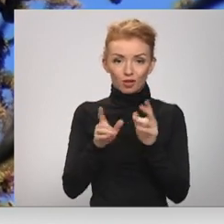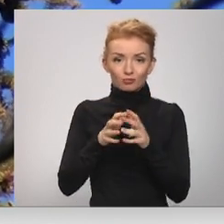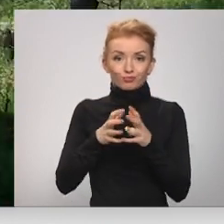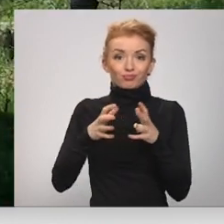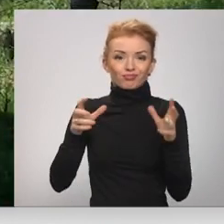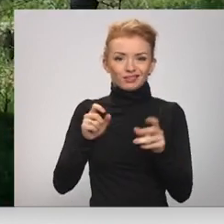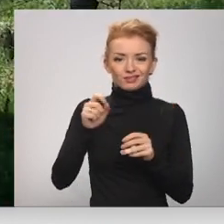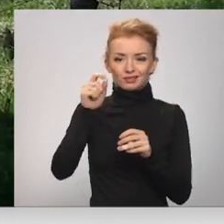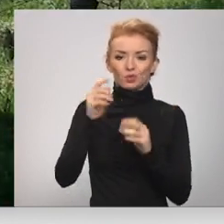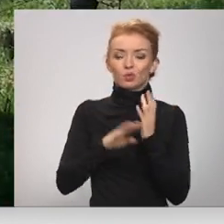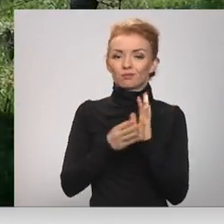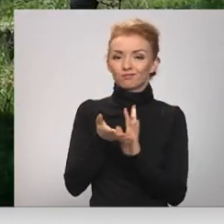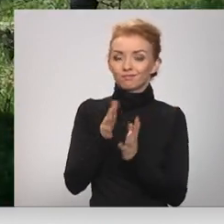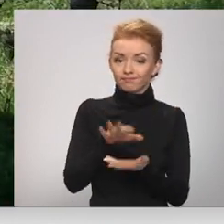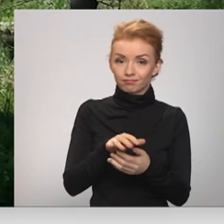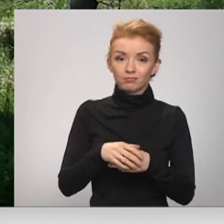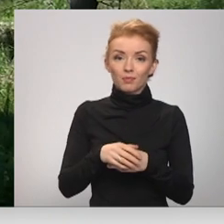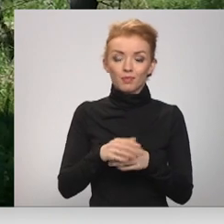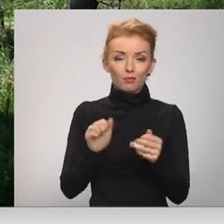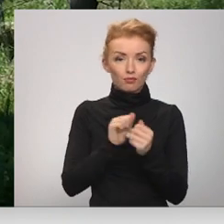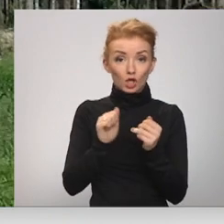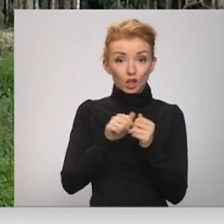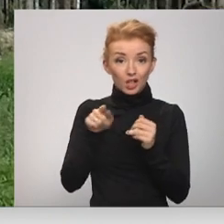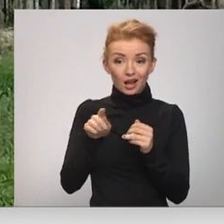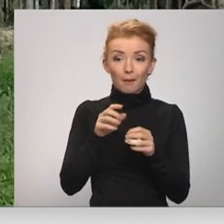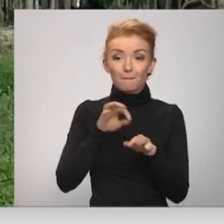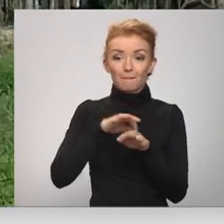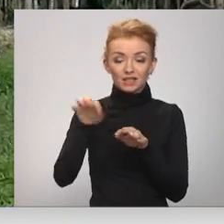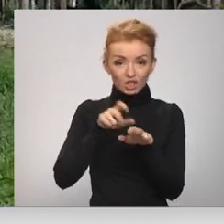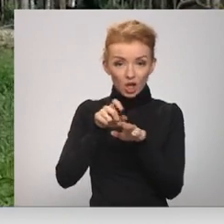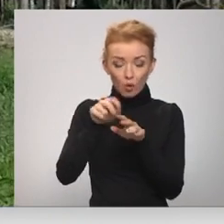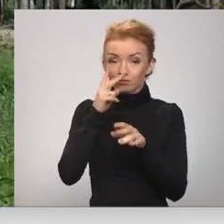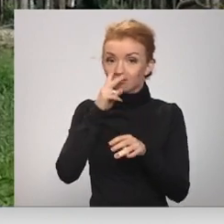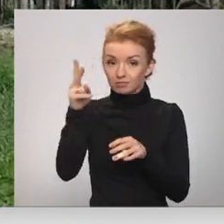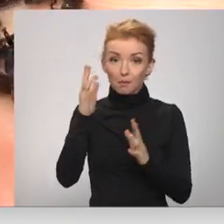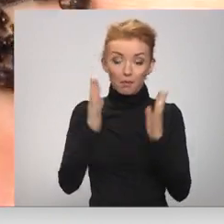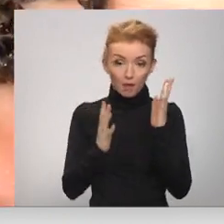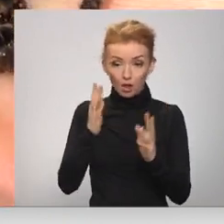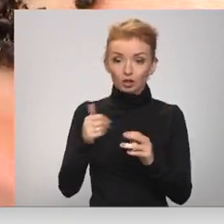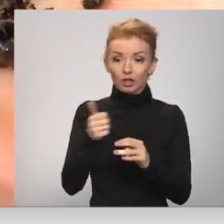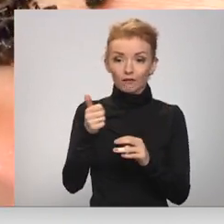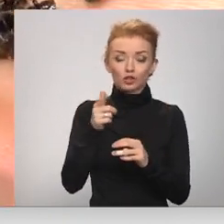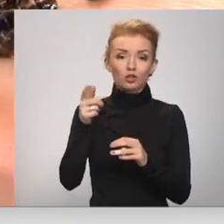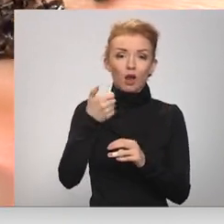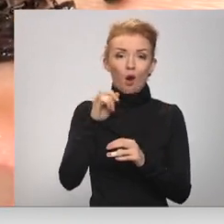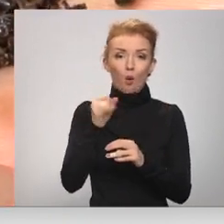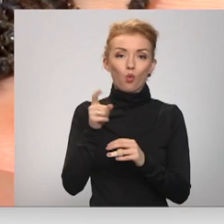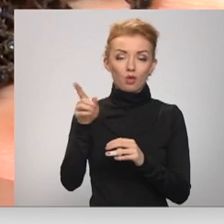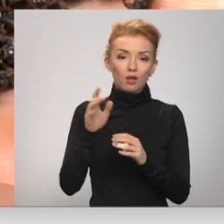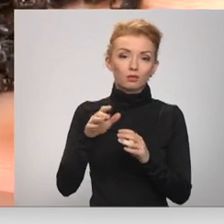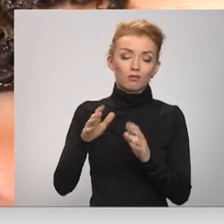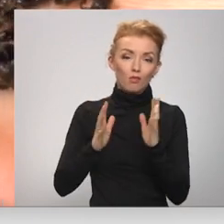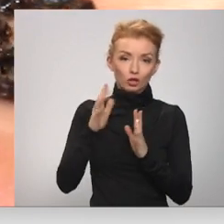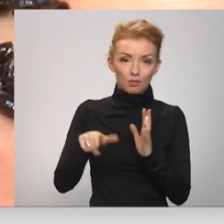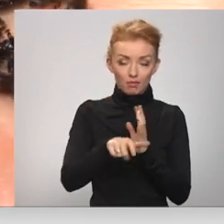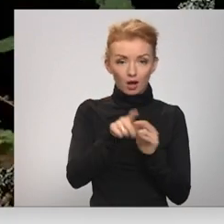skaitā. Vīs biežāk mīzgrauži sastopami mežos un līdz šim vairums konstatēts gaujas Nacionālajā parkā Cēsu pusē, kā arī